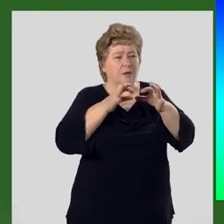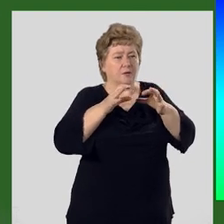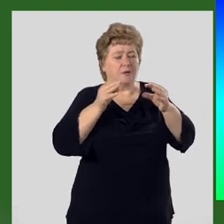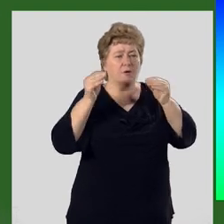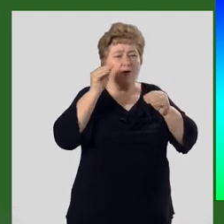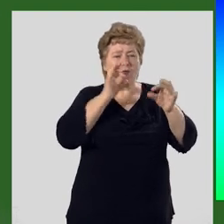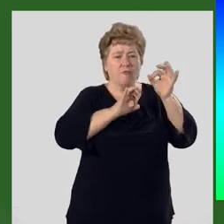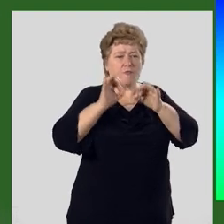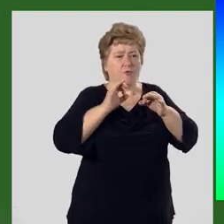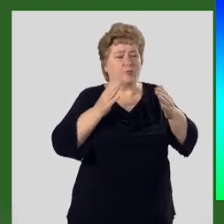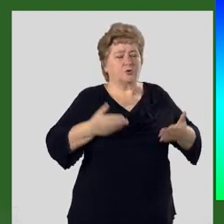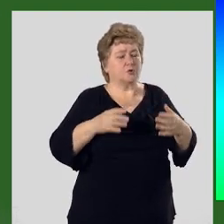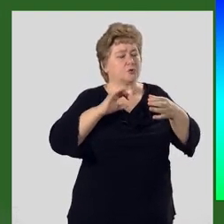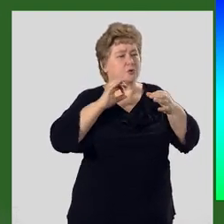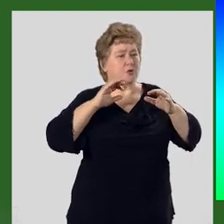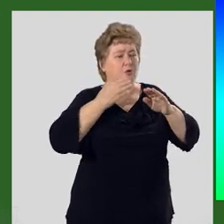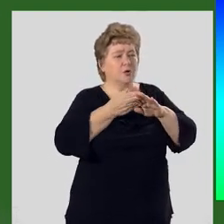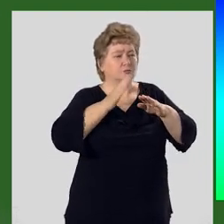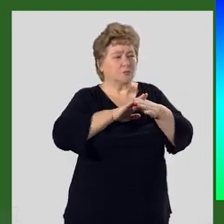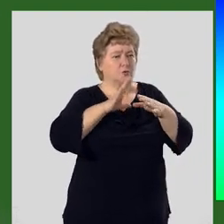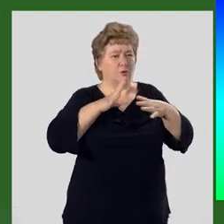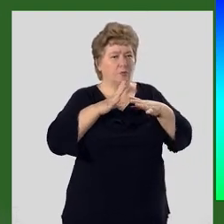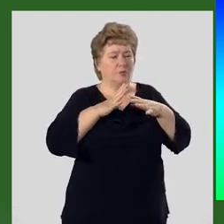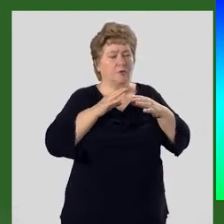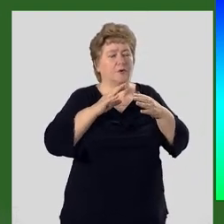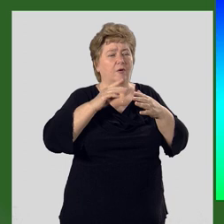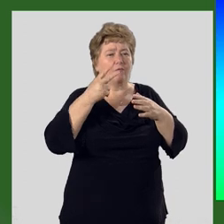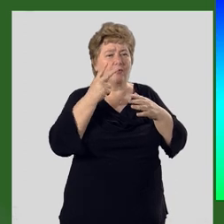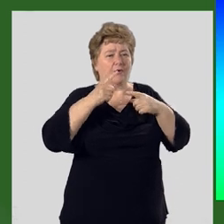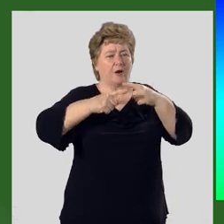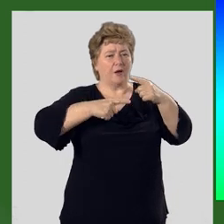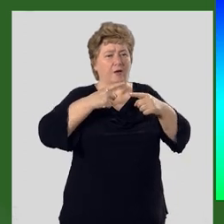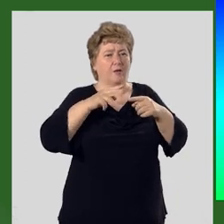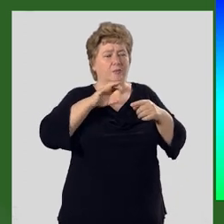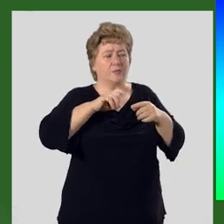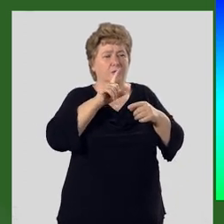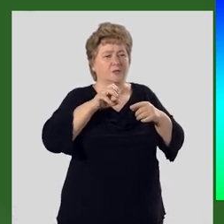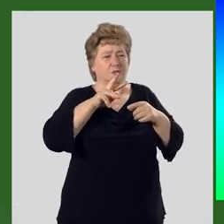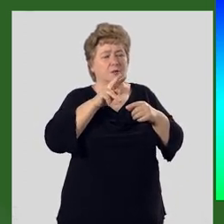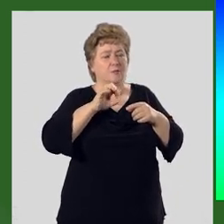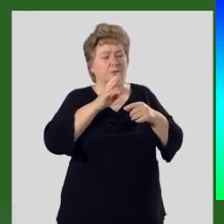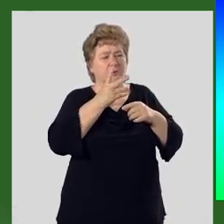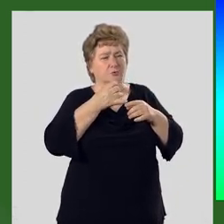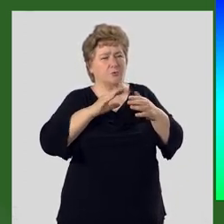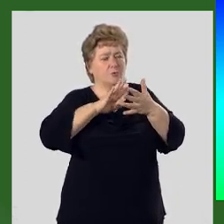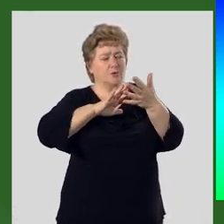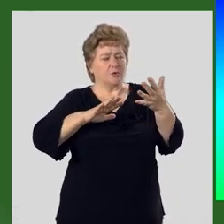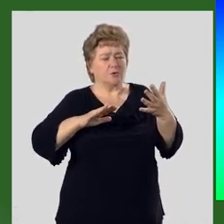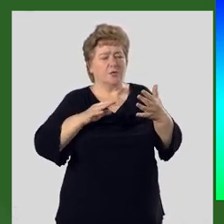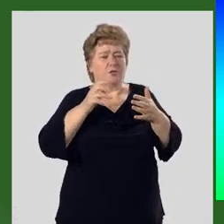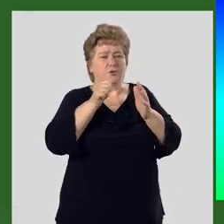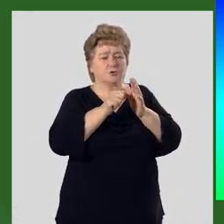Формы жизни усложнялись. Вторая эра протирозоя — мезопротирозой — продолжалась 600